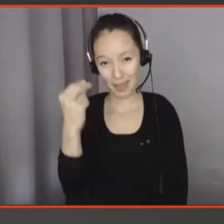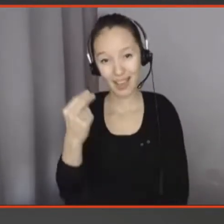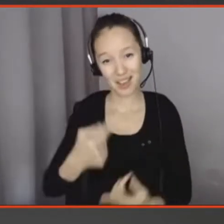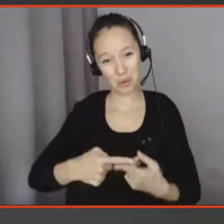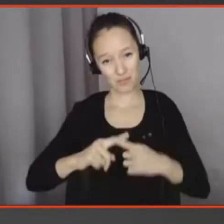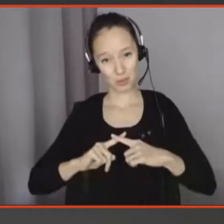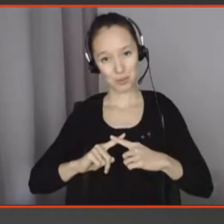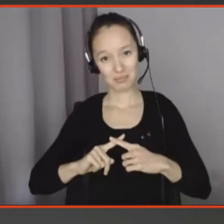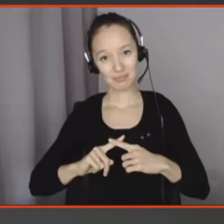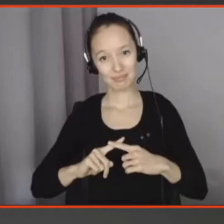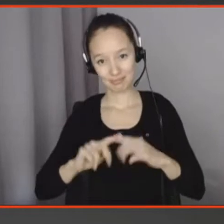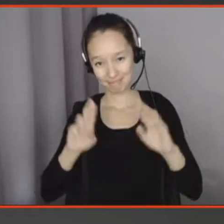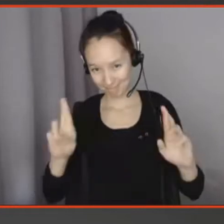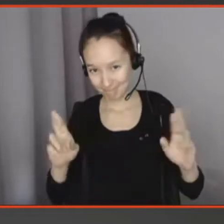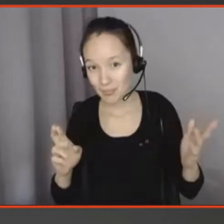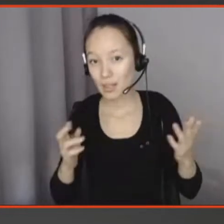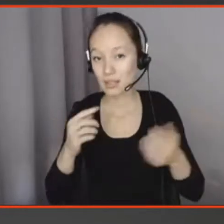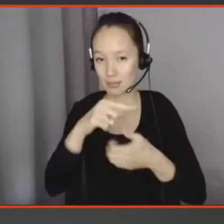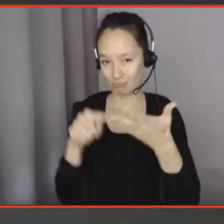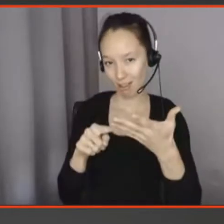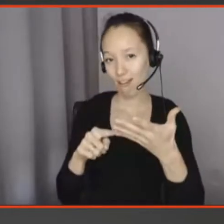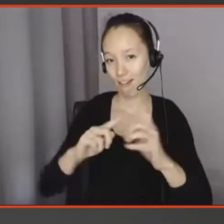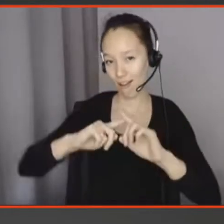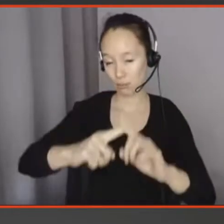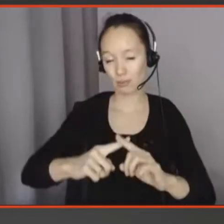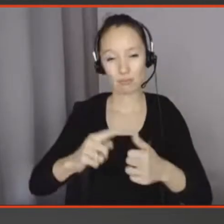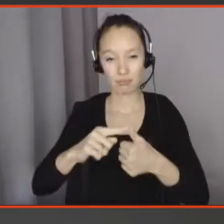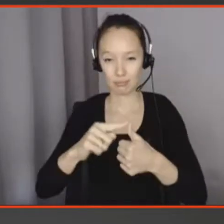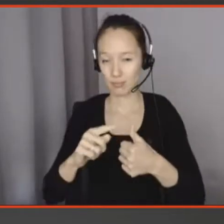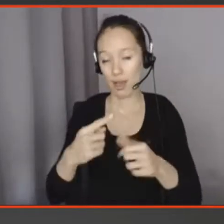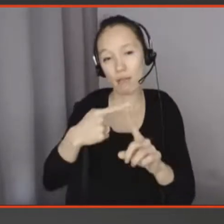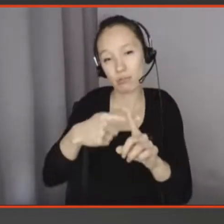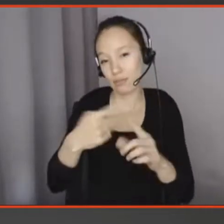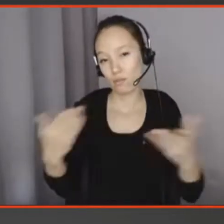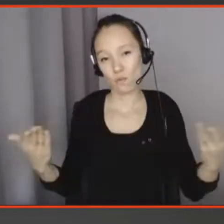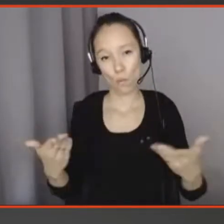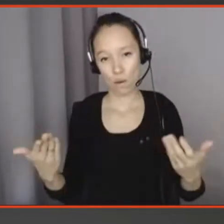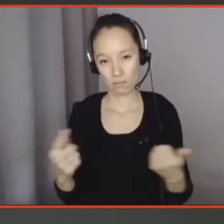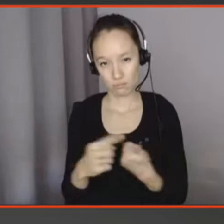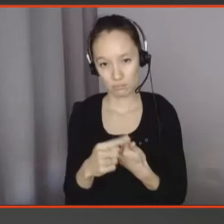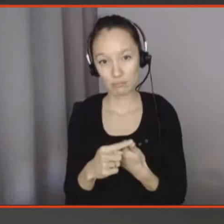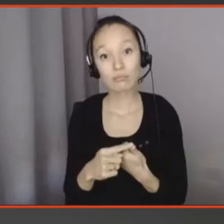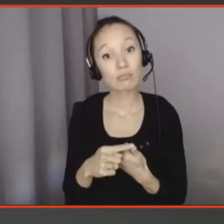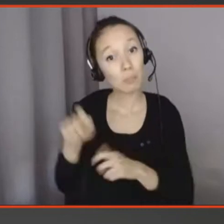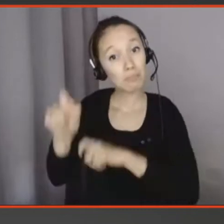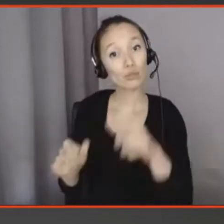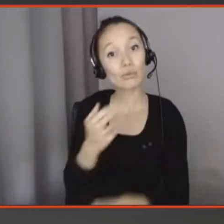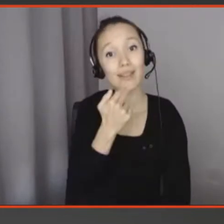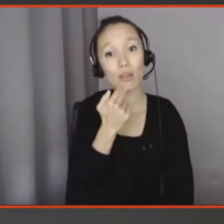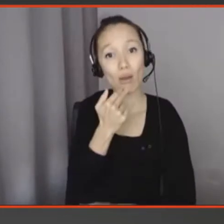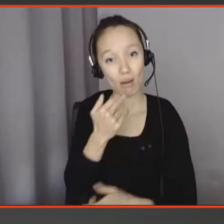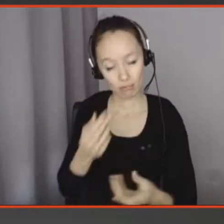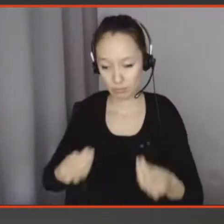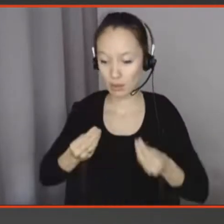que j'aimerais vous donner aujourd'hui. Le premier avantage, il est assez évident, c'est qu va concevoir des expériences utilisateurs qui sont plus riches et plus marquantes,